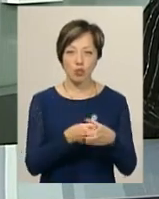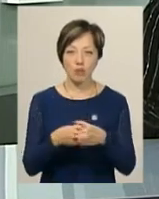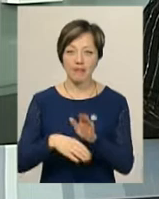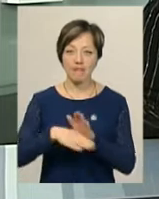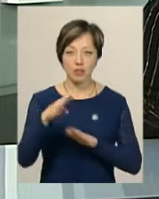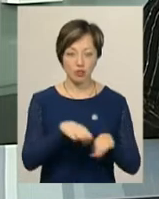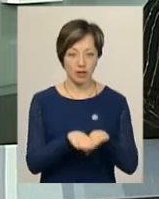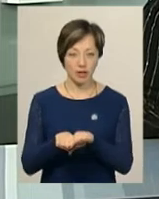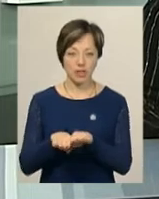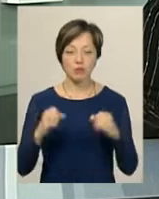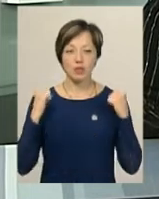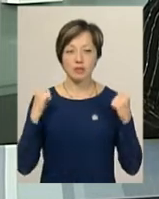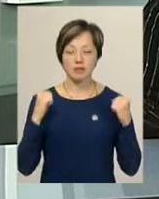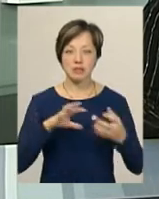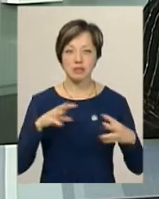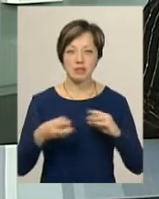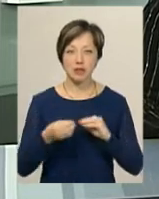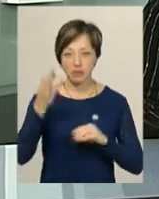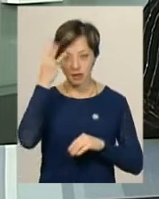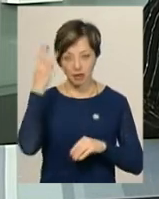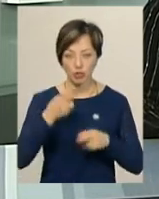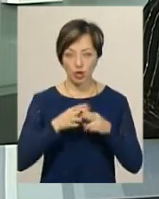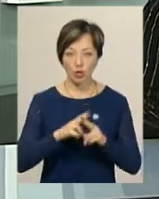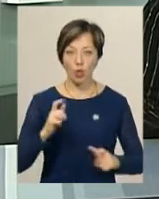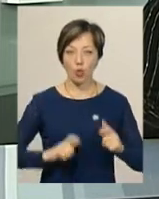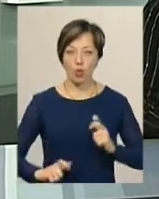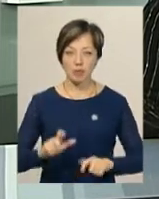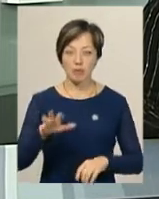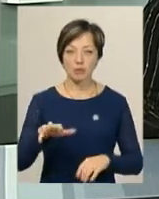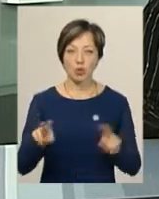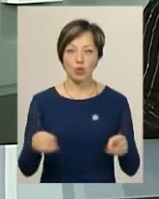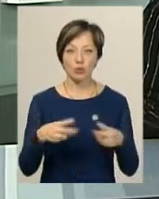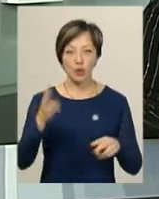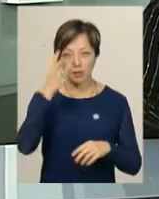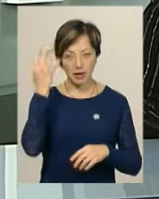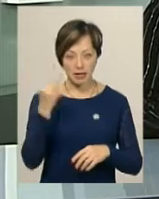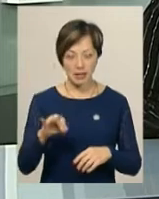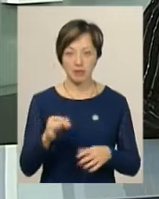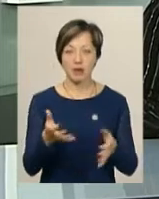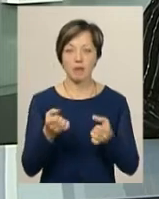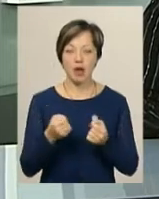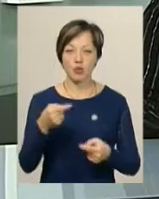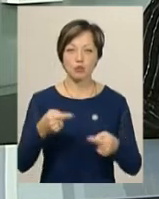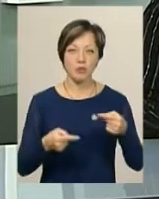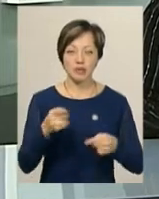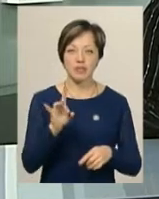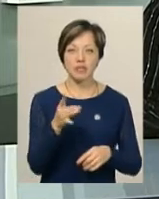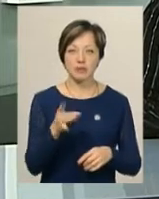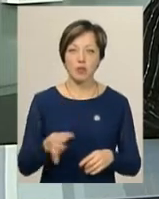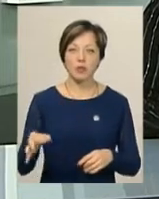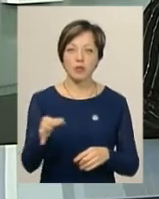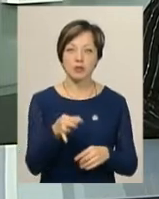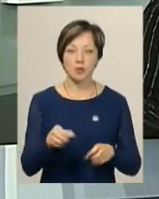вищої ліги. В спортивній залі Хмельницького політехнічного коледжу баскетбольний клуб «Хмельницький» приймає суперниць із Рівненської